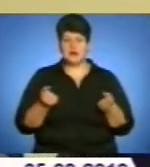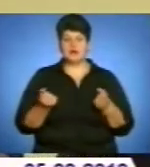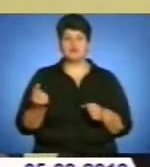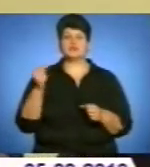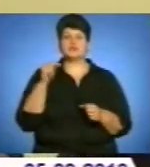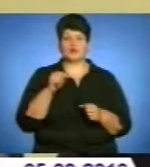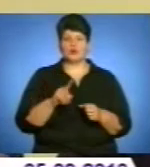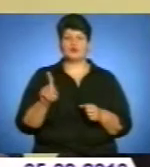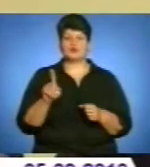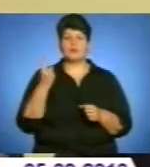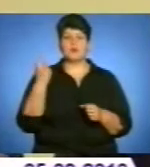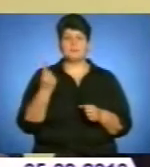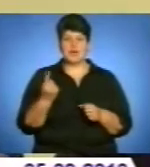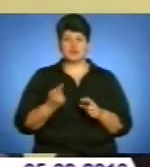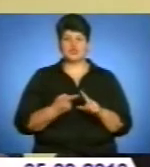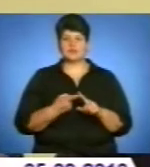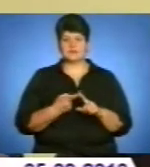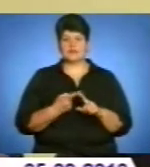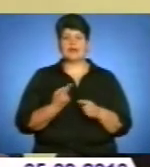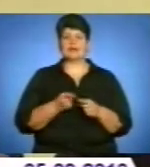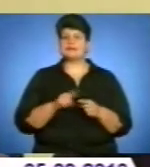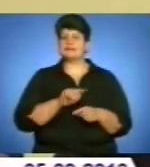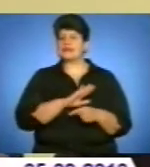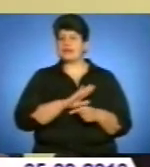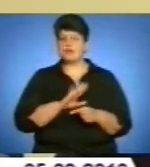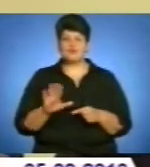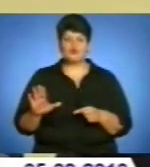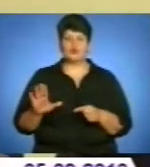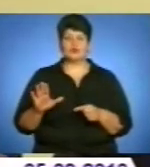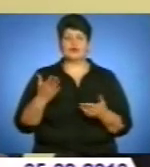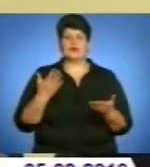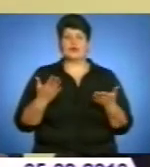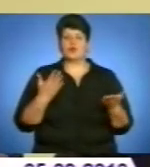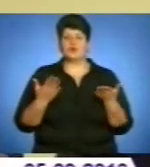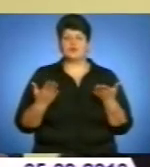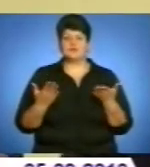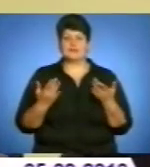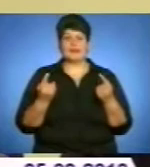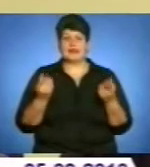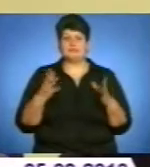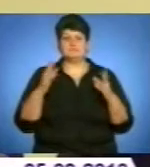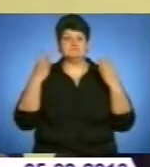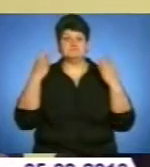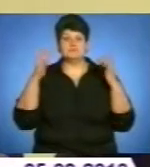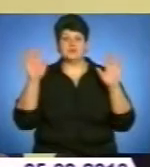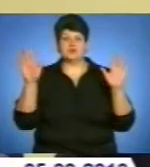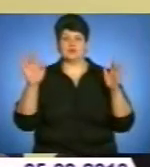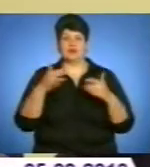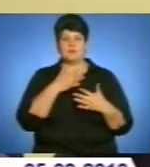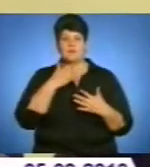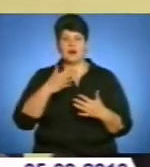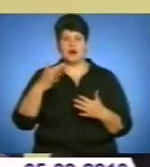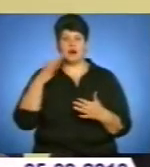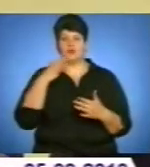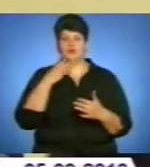з того, що, по-перше, це не буде якимось неочікуванням для багатьох